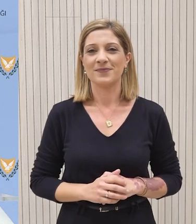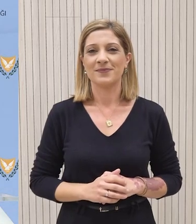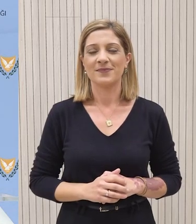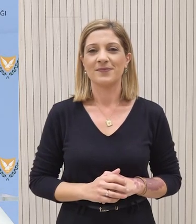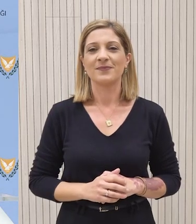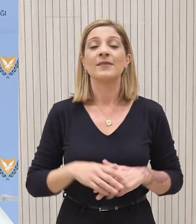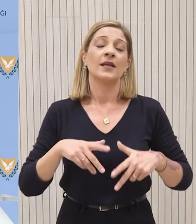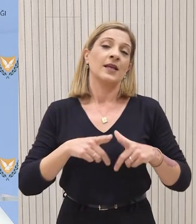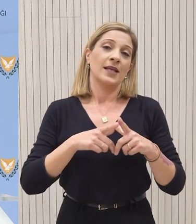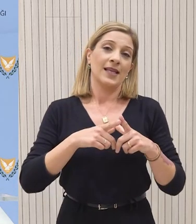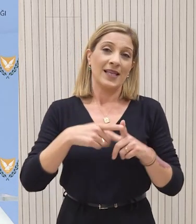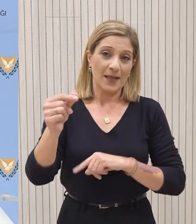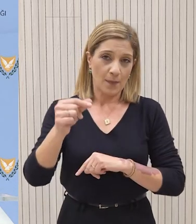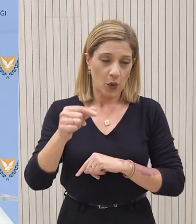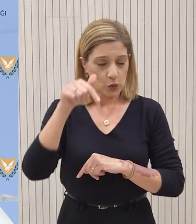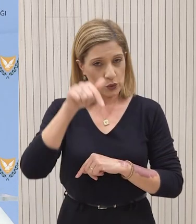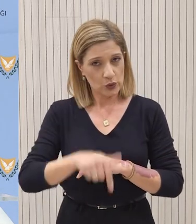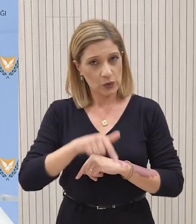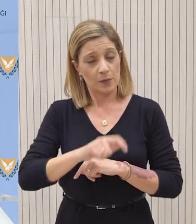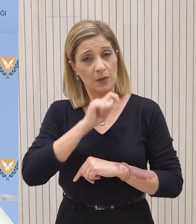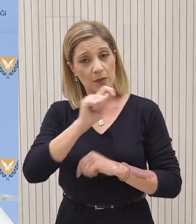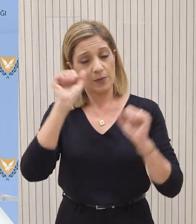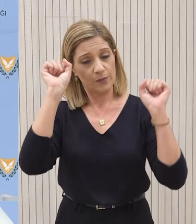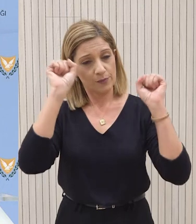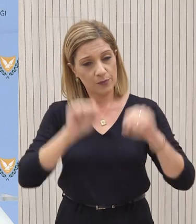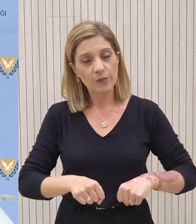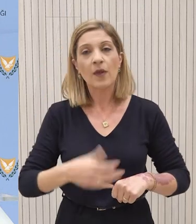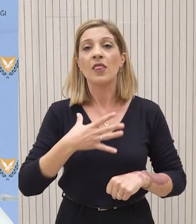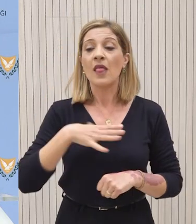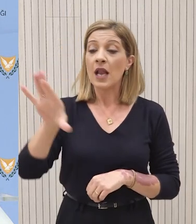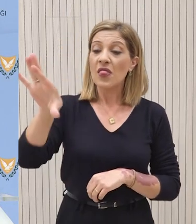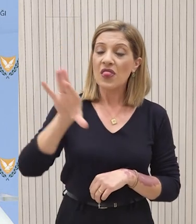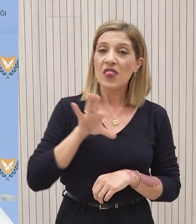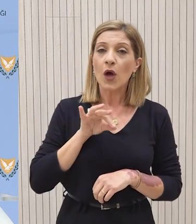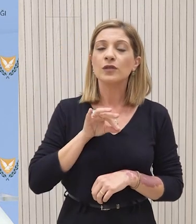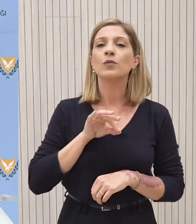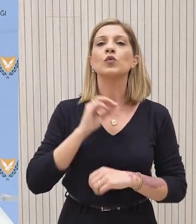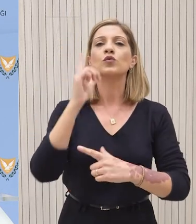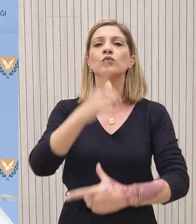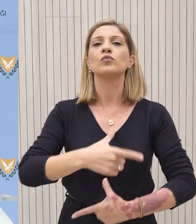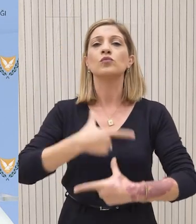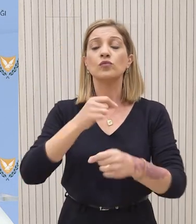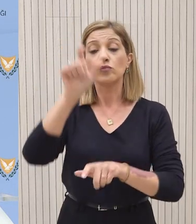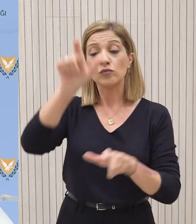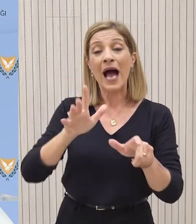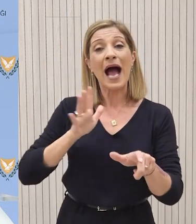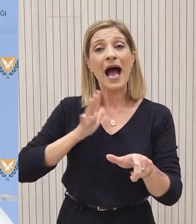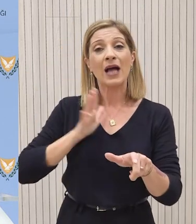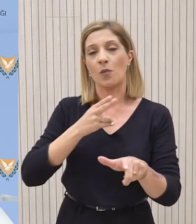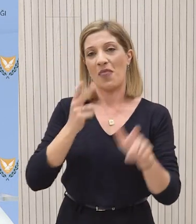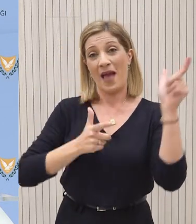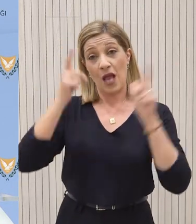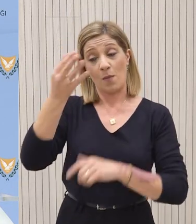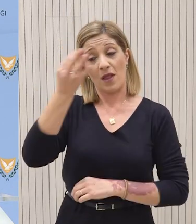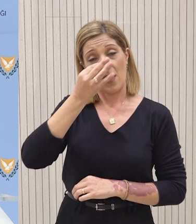Η Κυπριακή Δημοκρατία έδωσε σήμερα τη συγκατάθεσή της ως προς τον διορισμό συγκεκριμένης προσωπικότητας, την οποία πρότεινε ο Γενικός Γραμματέας του